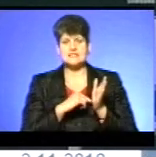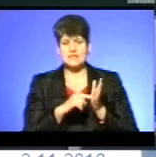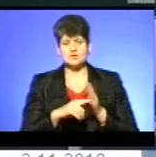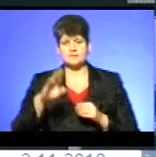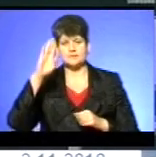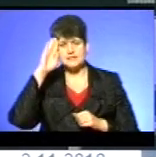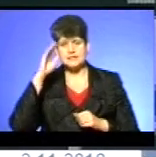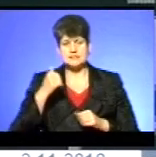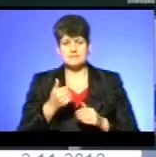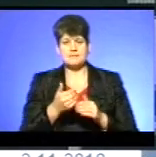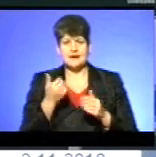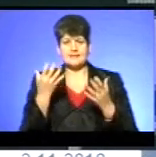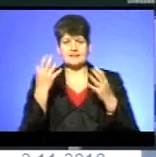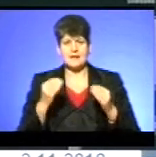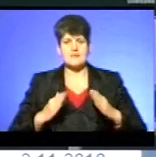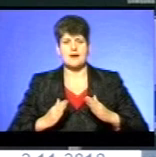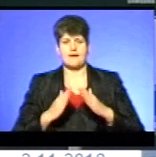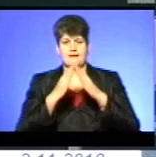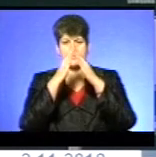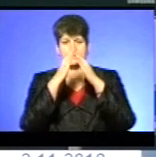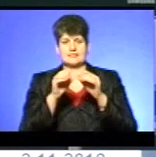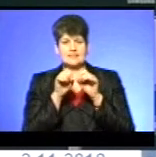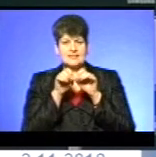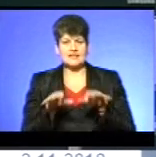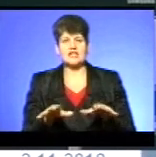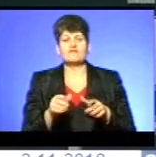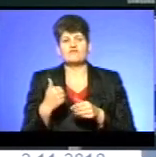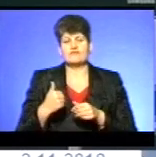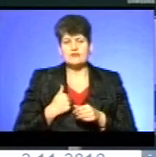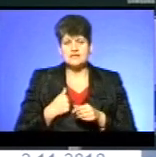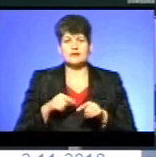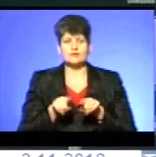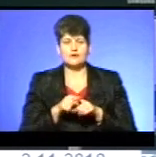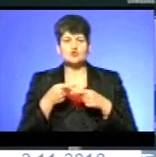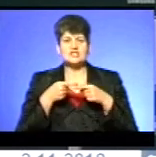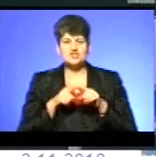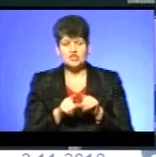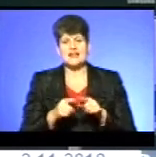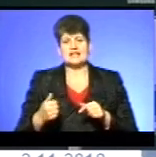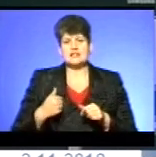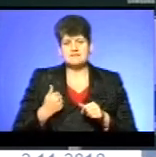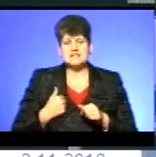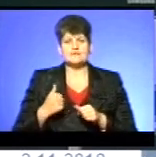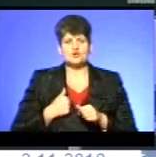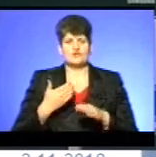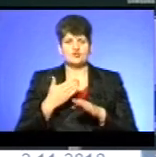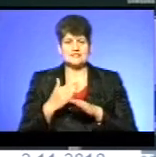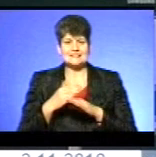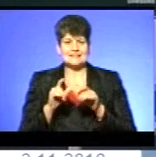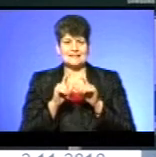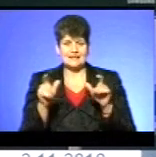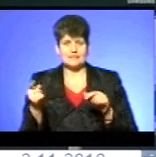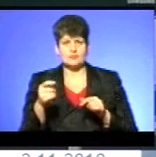напередодні Дня ракетних військ і артилерії, а також Дня інженерних військ Збройних сил України у військовій частині в Тернополі А